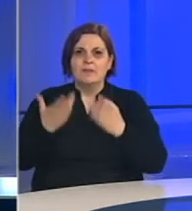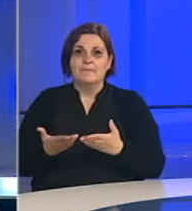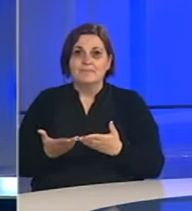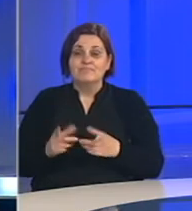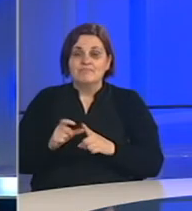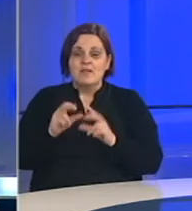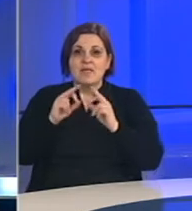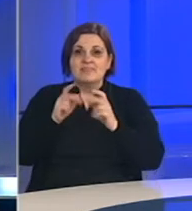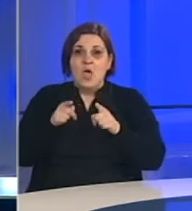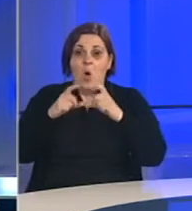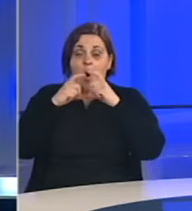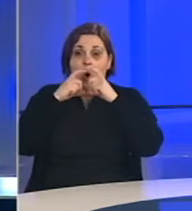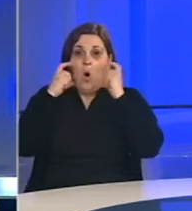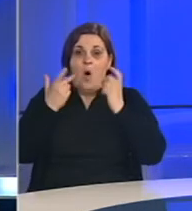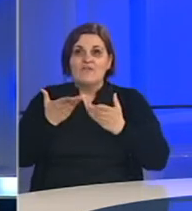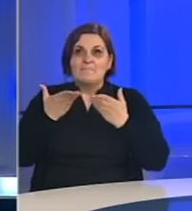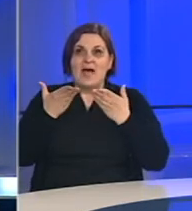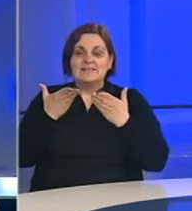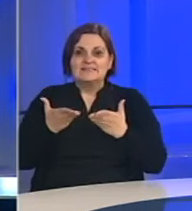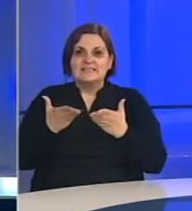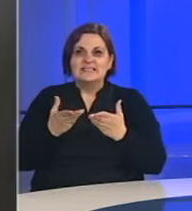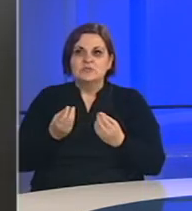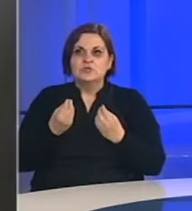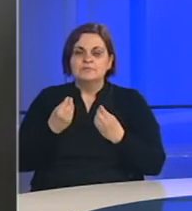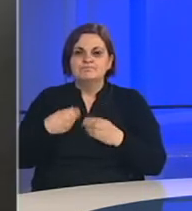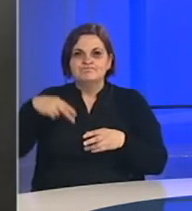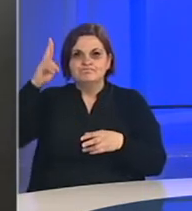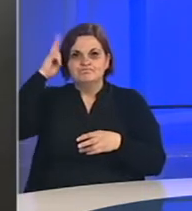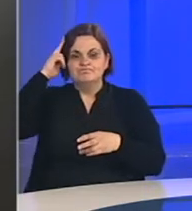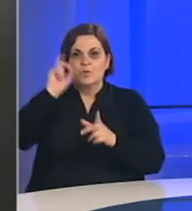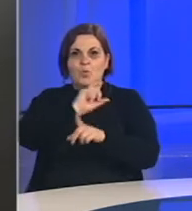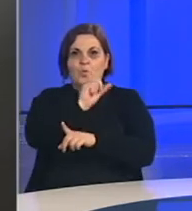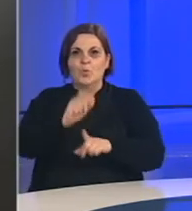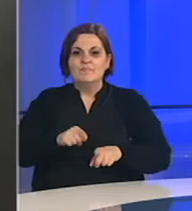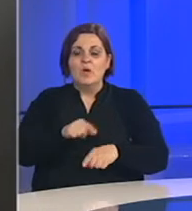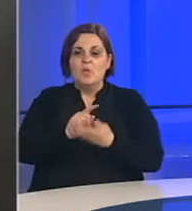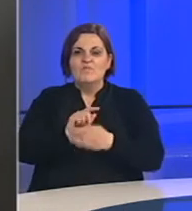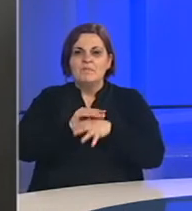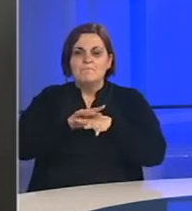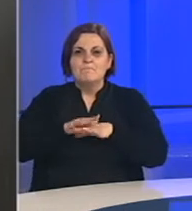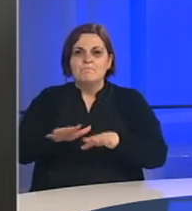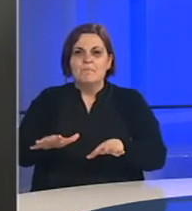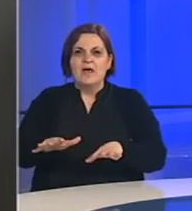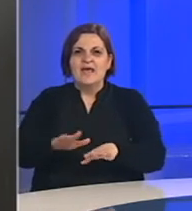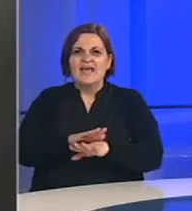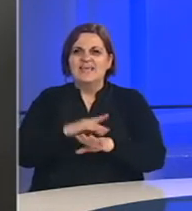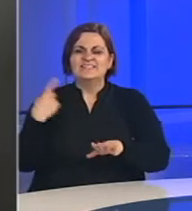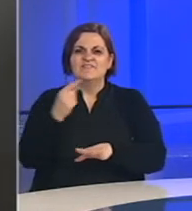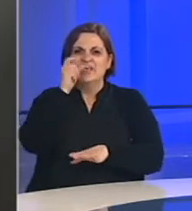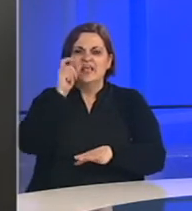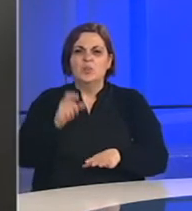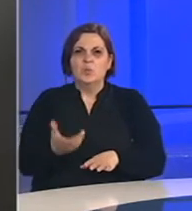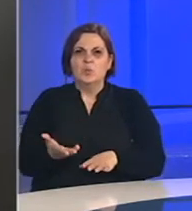Da, ove maske su postale jako poznate u Italiji tokom pandemije zato što zvi ljudi su